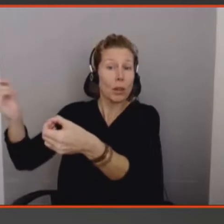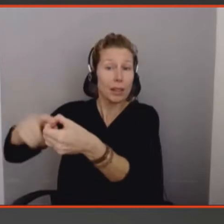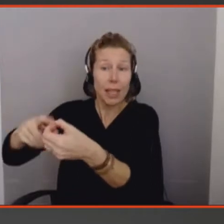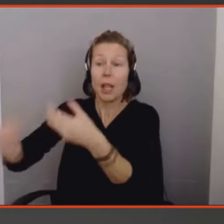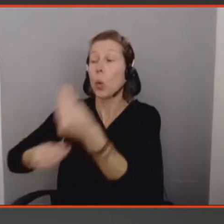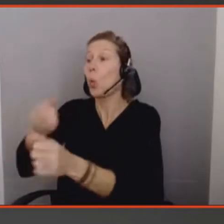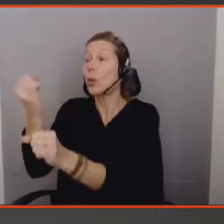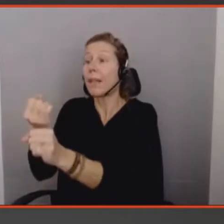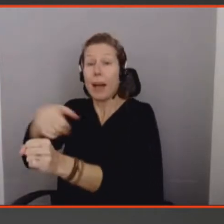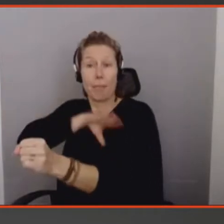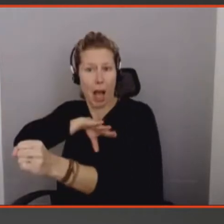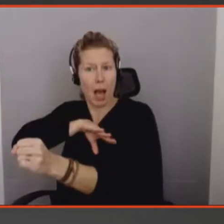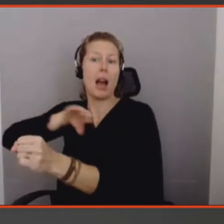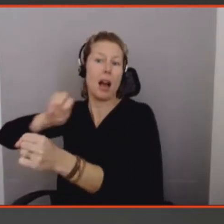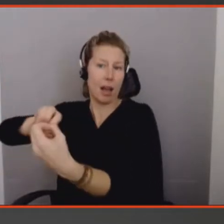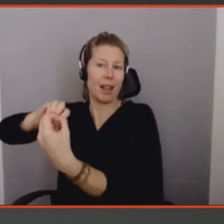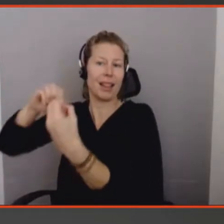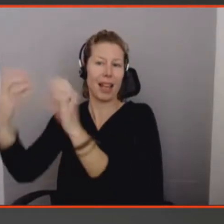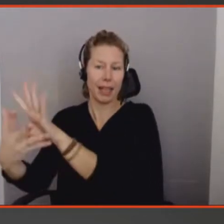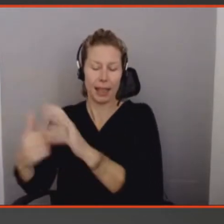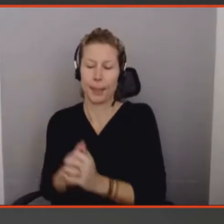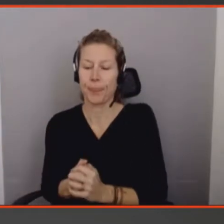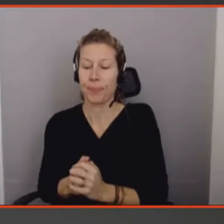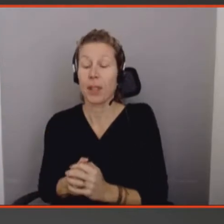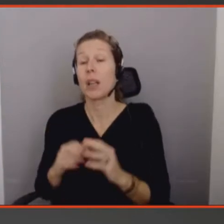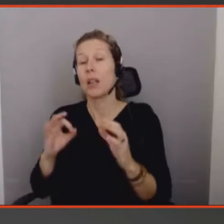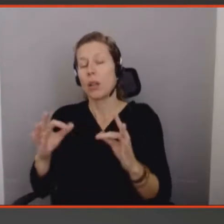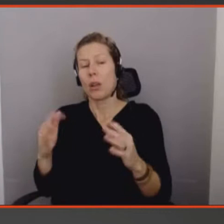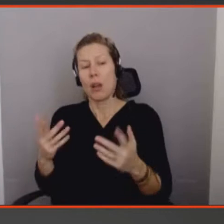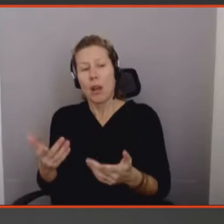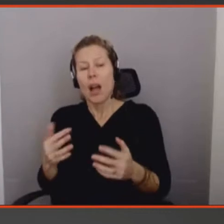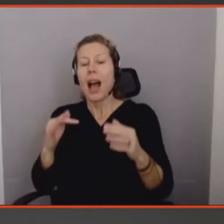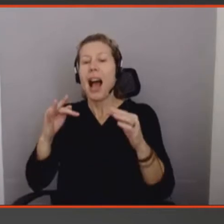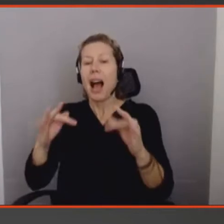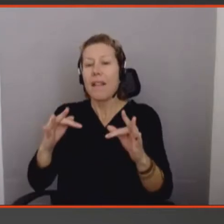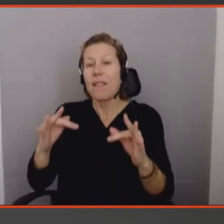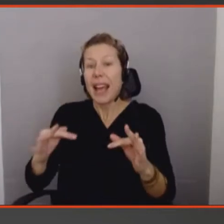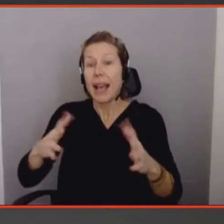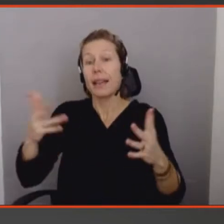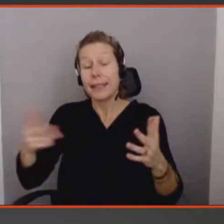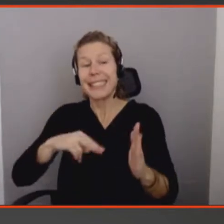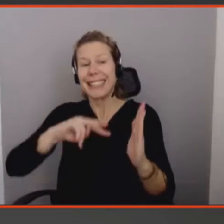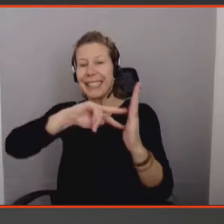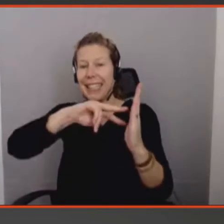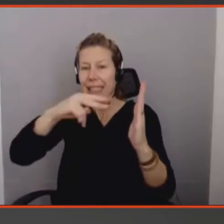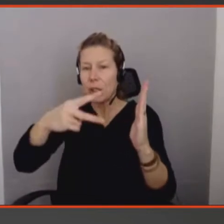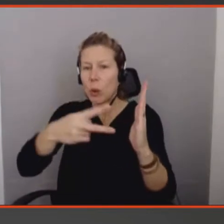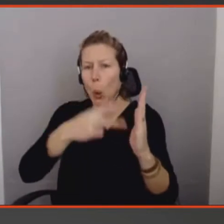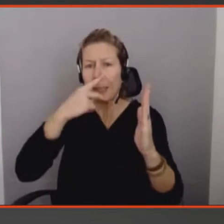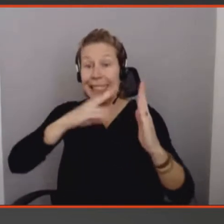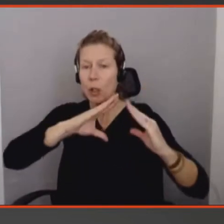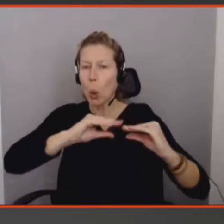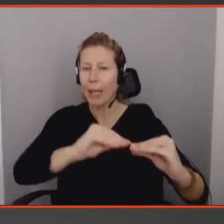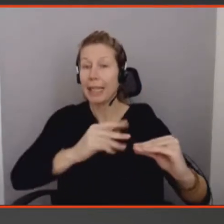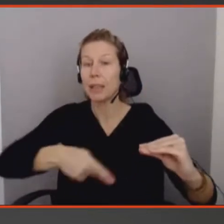conceptuel-là, c'est que dans les caractéristiques physiques de la technologie, c'est beaucoup plus facile de faire une technologie qui a du sens si